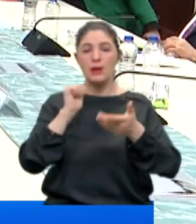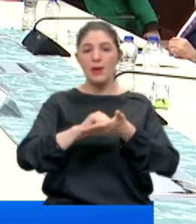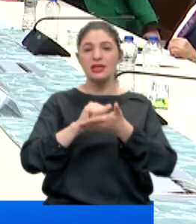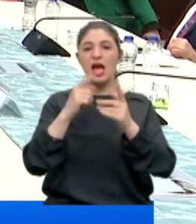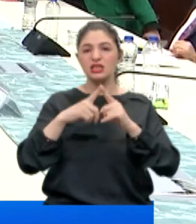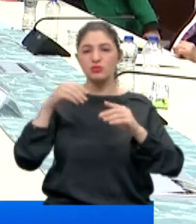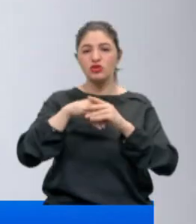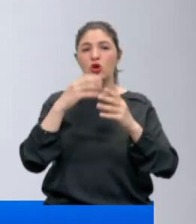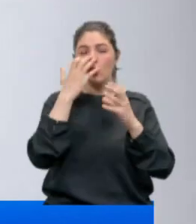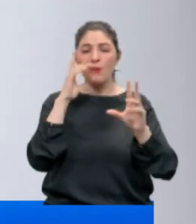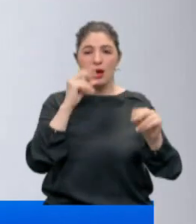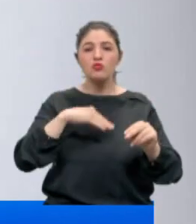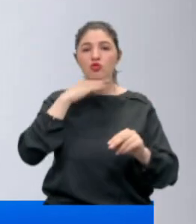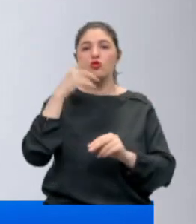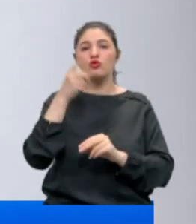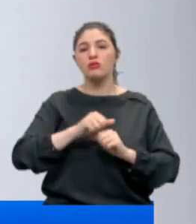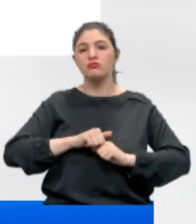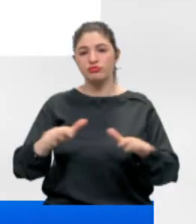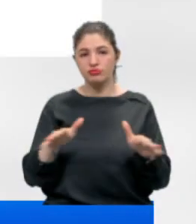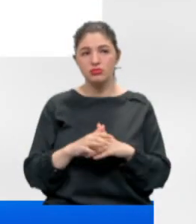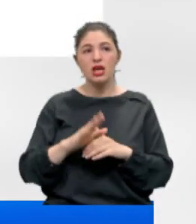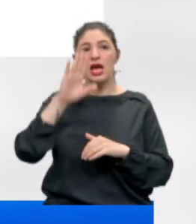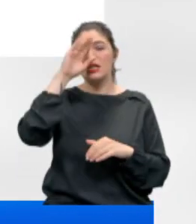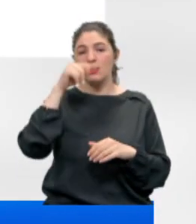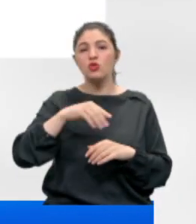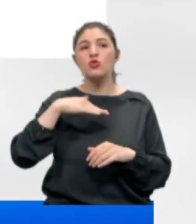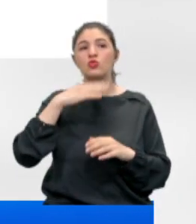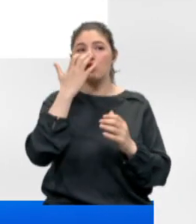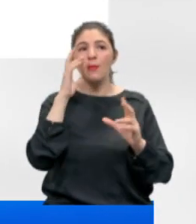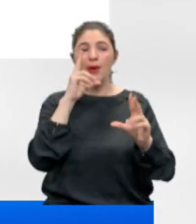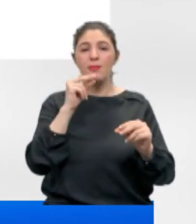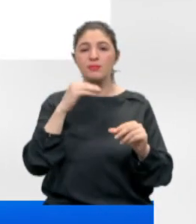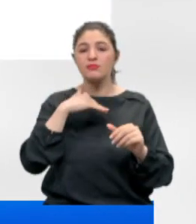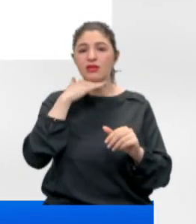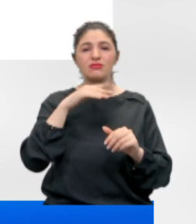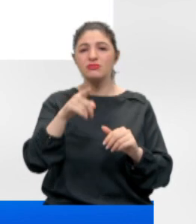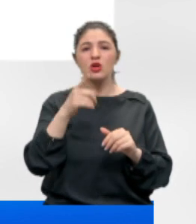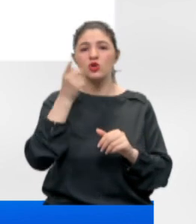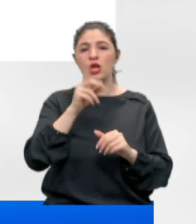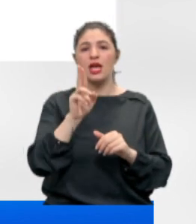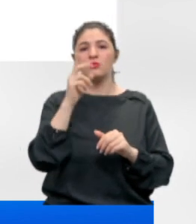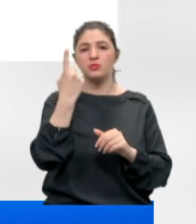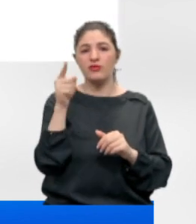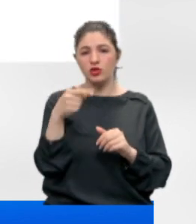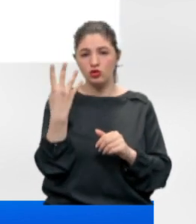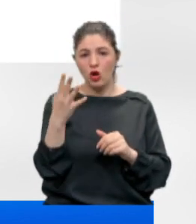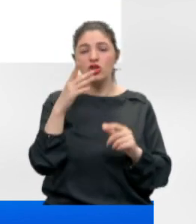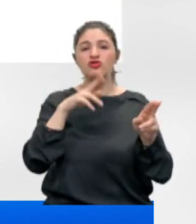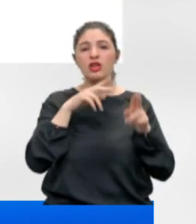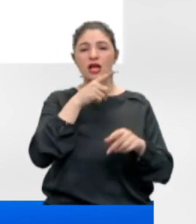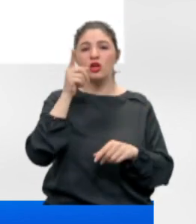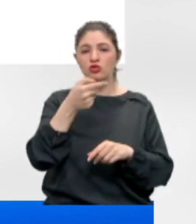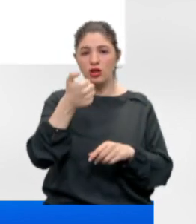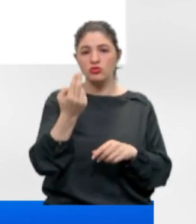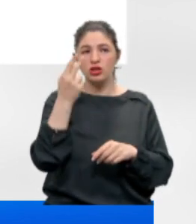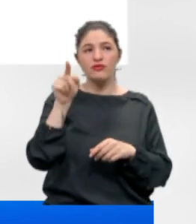medya hesabında yoğun bakım doluluk oranlarını paylaştı. İstanbul'da yoğun bakım yataklarımızda doluluk %71,4, Çanakkale'de